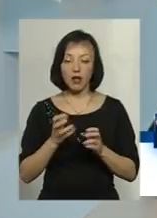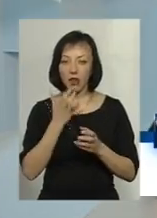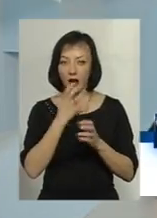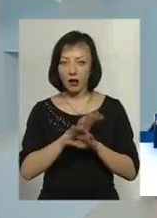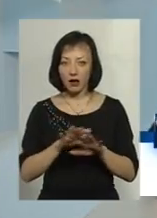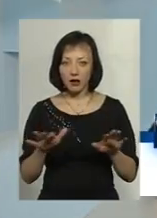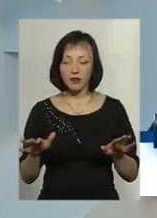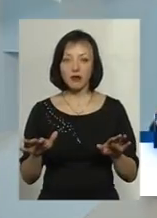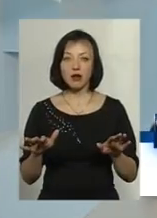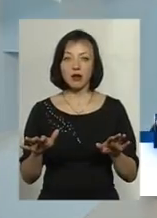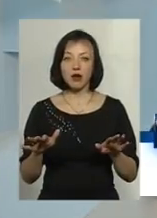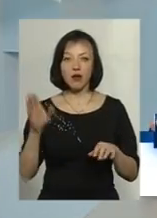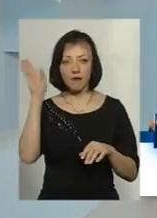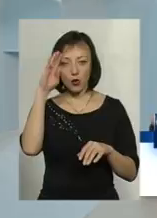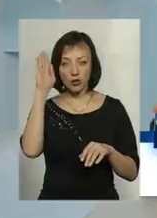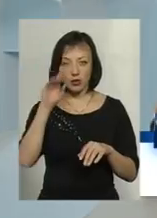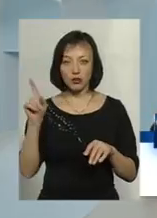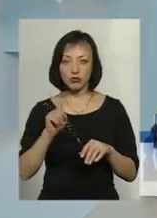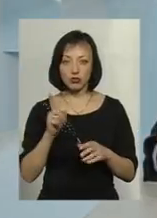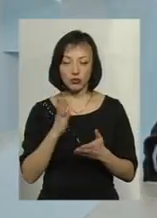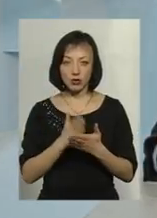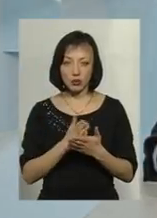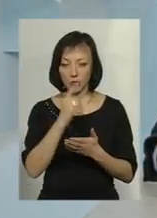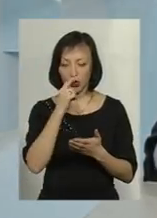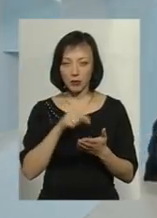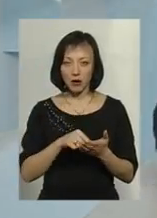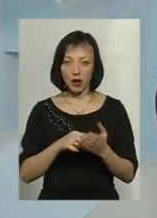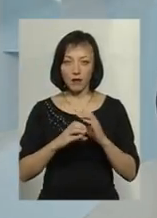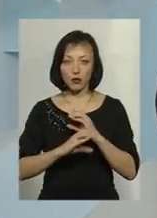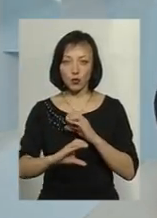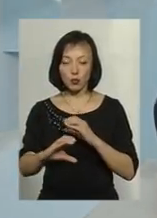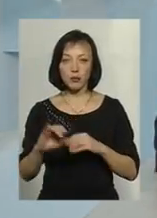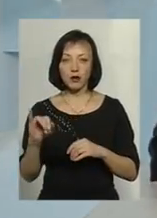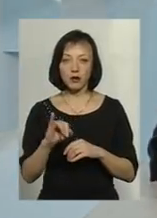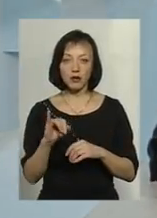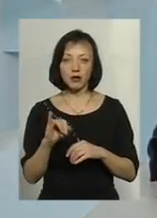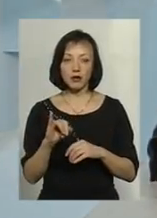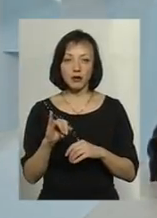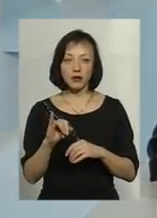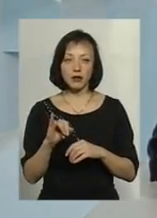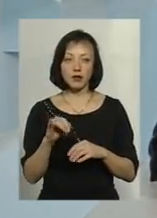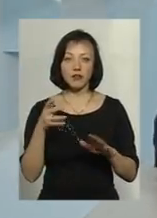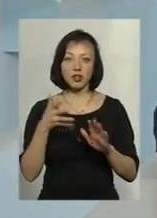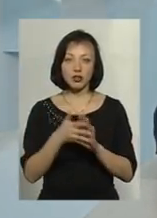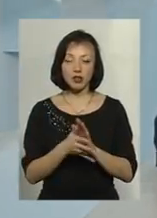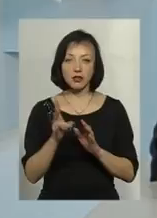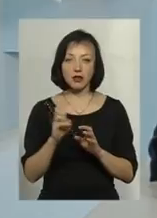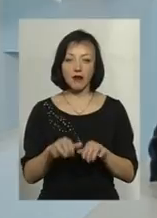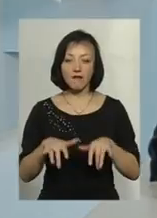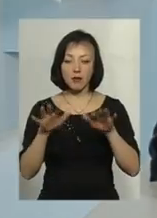води тої, що потрапляє в труби. Вона витрачається на